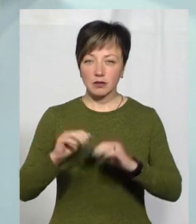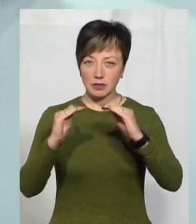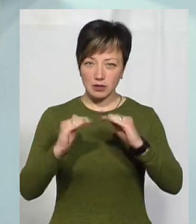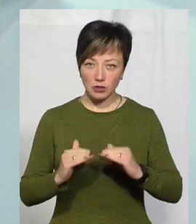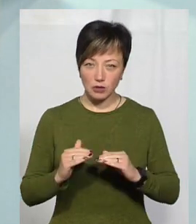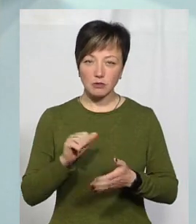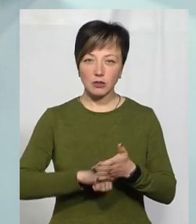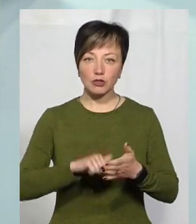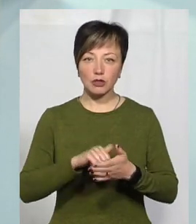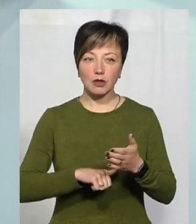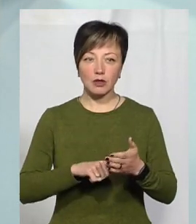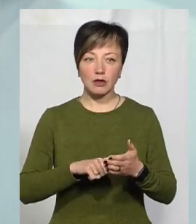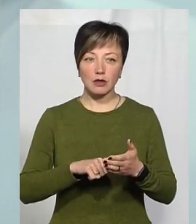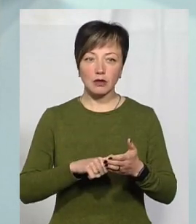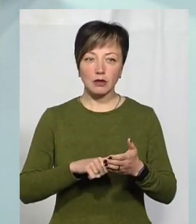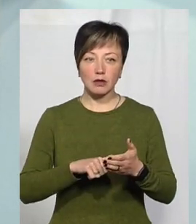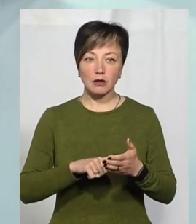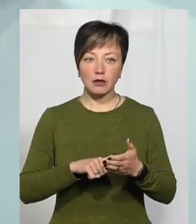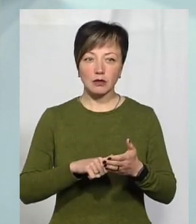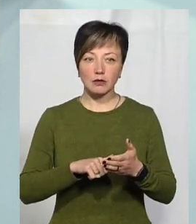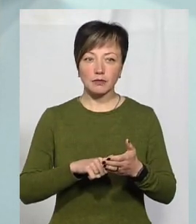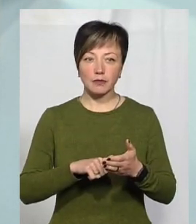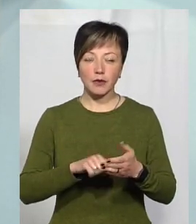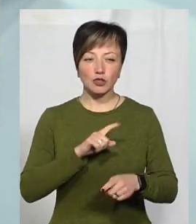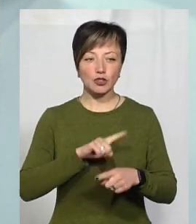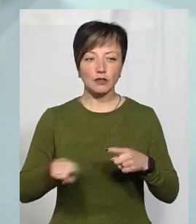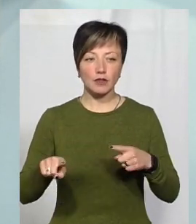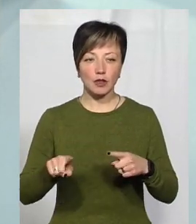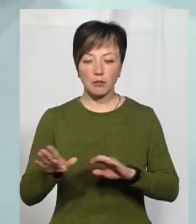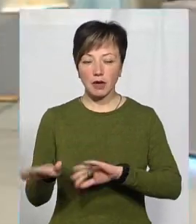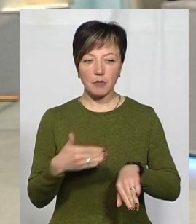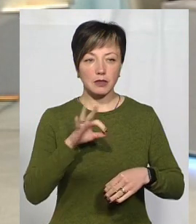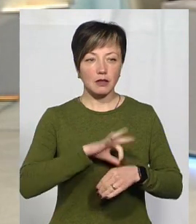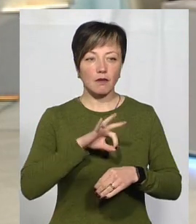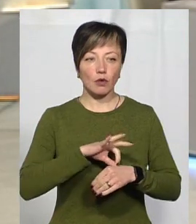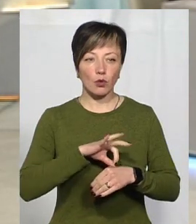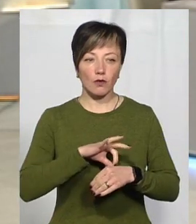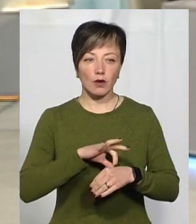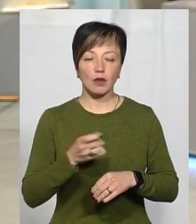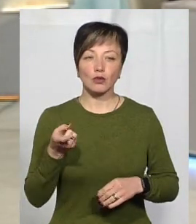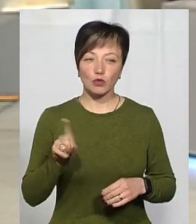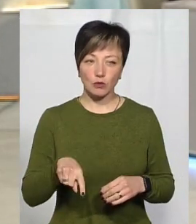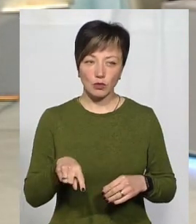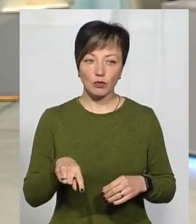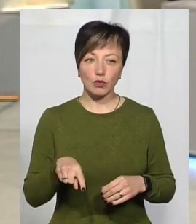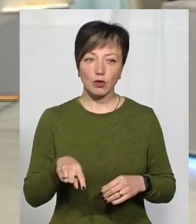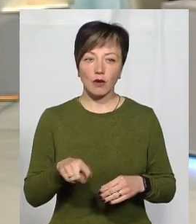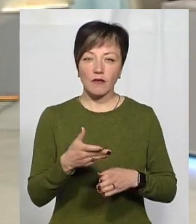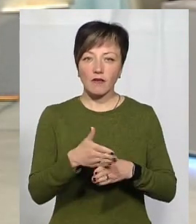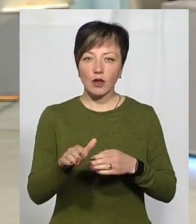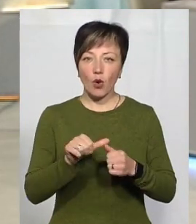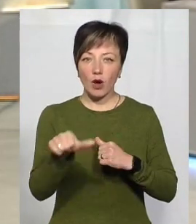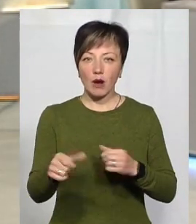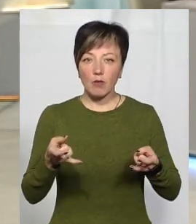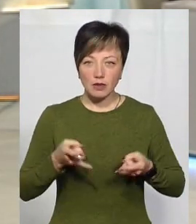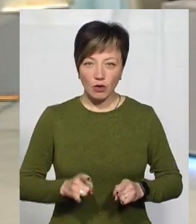дуже швидкий перебіг захворювання. Тому в нас виділено окремі